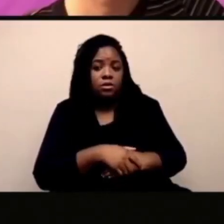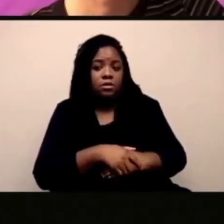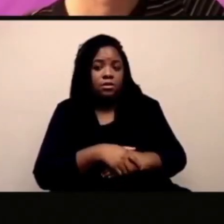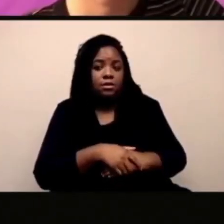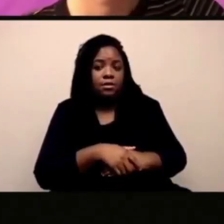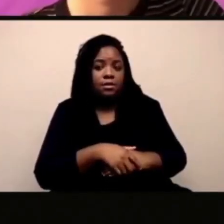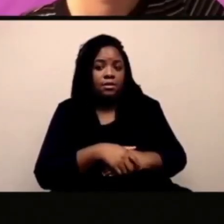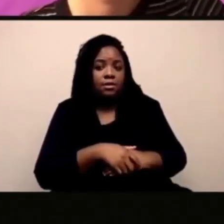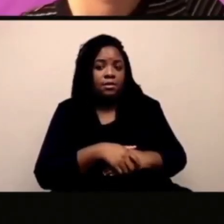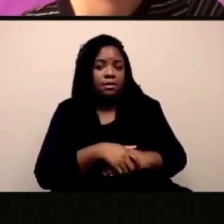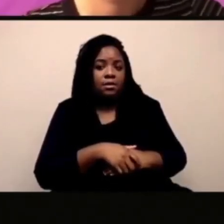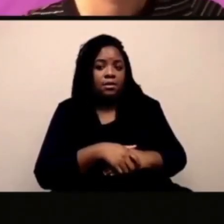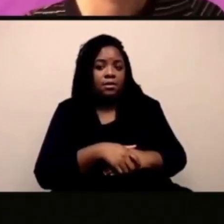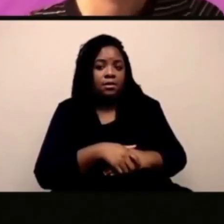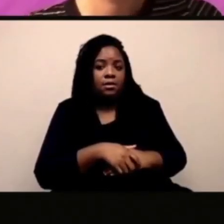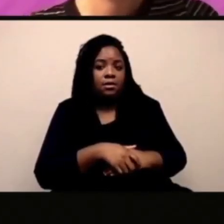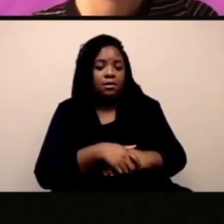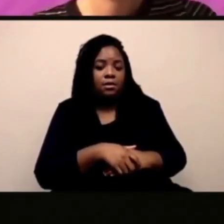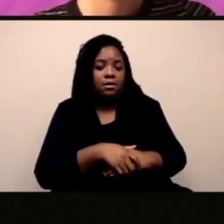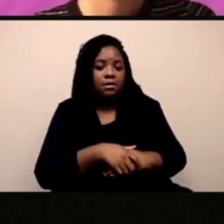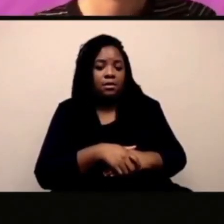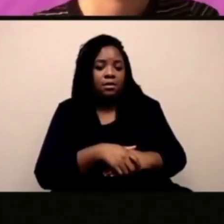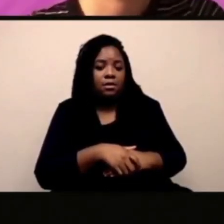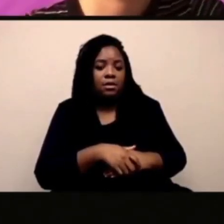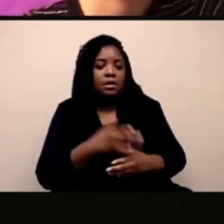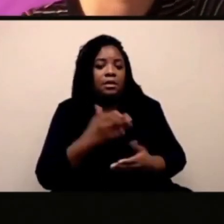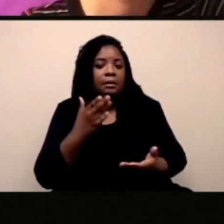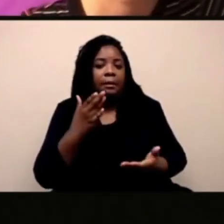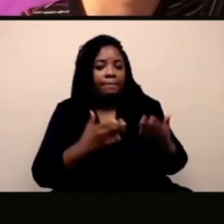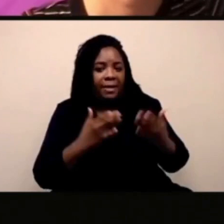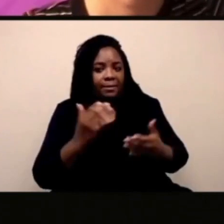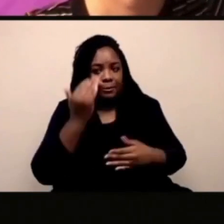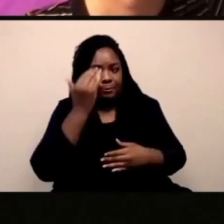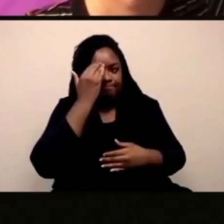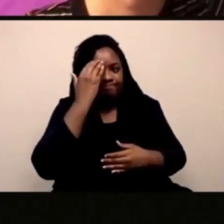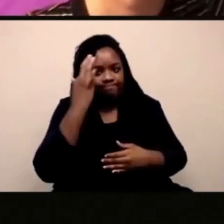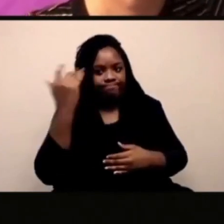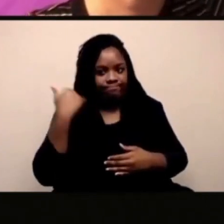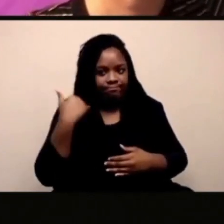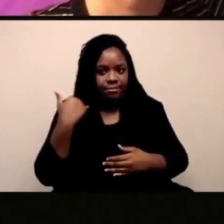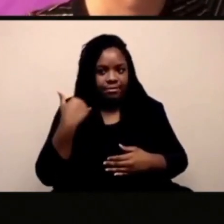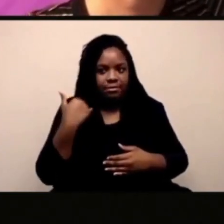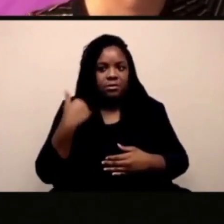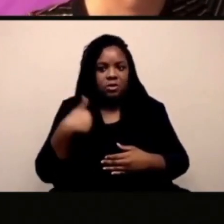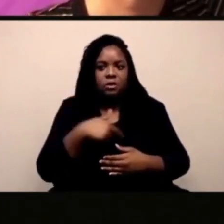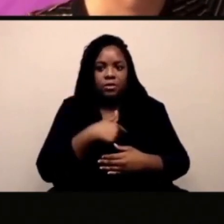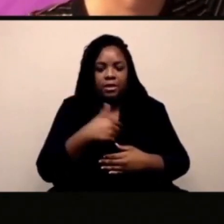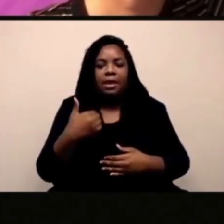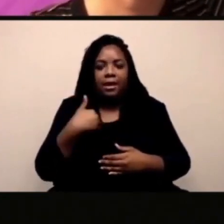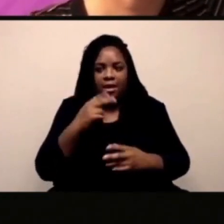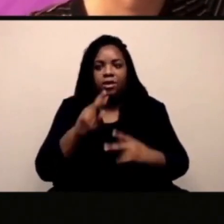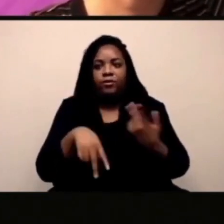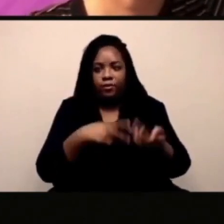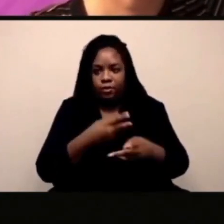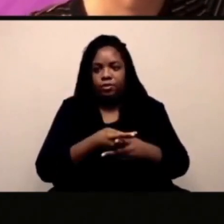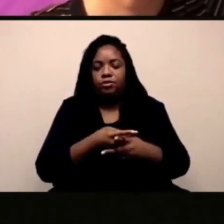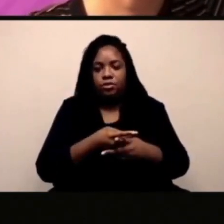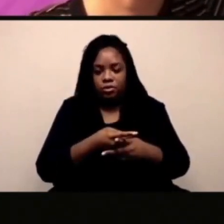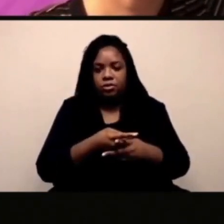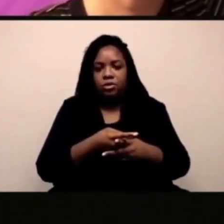Se c'è un'interfase per creare le proprie interazioni. Questo è interessante, no?